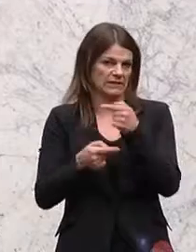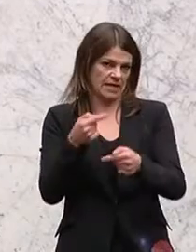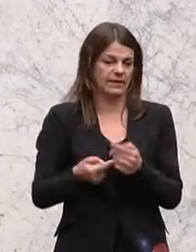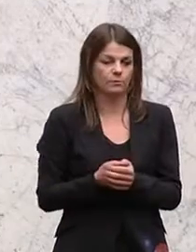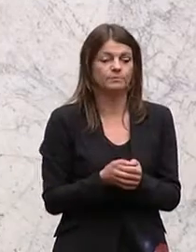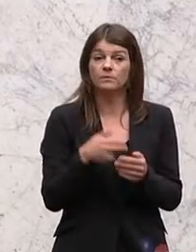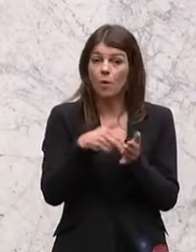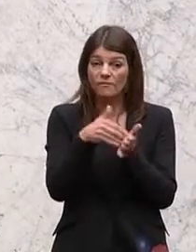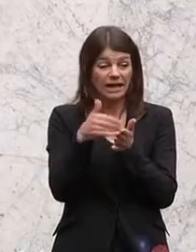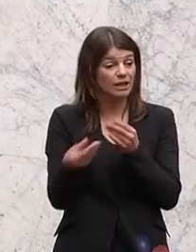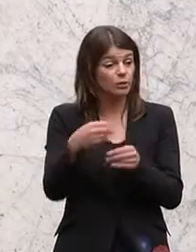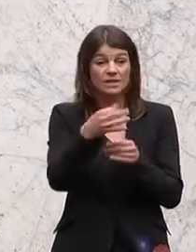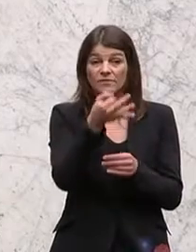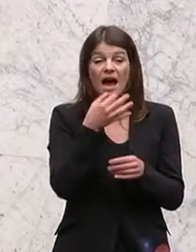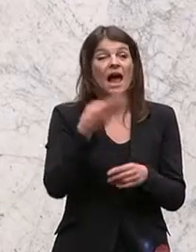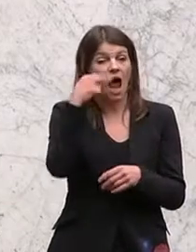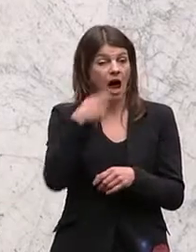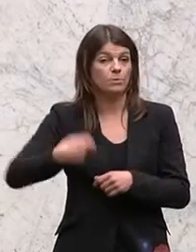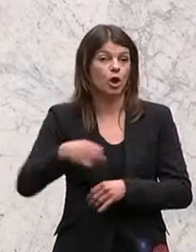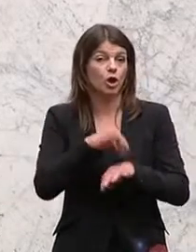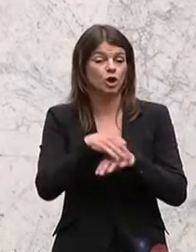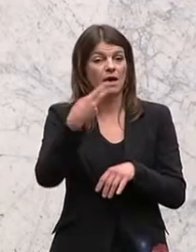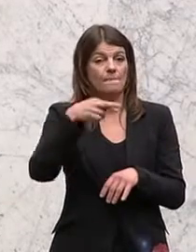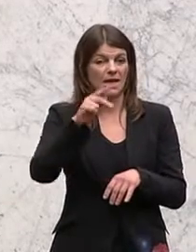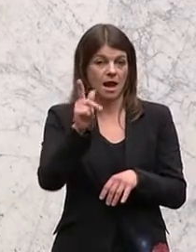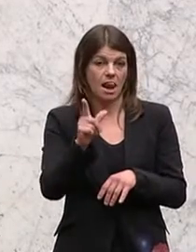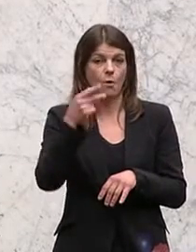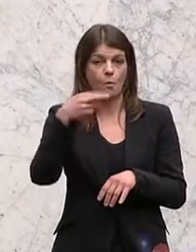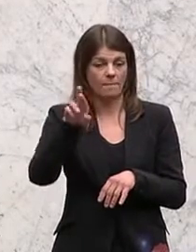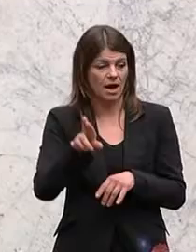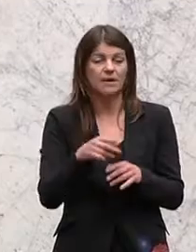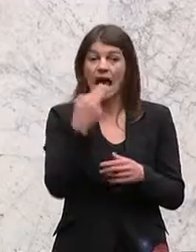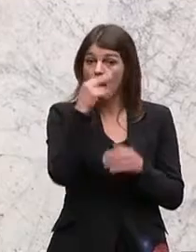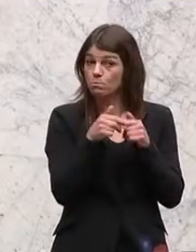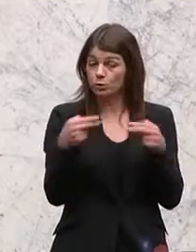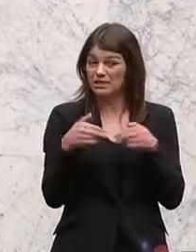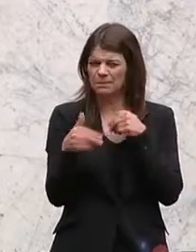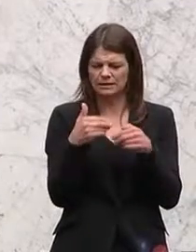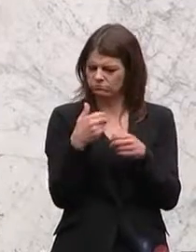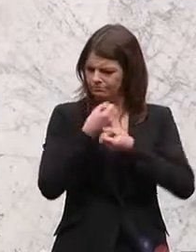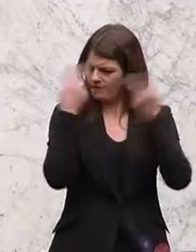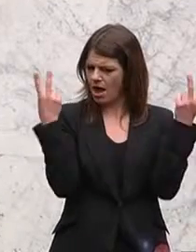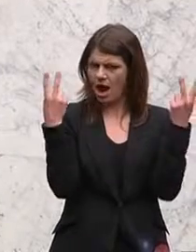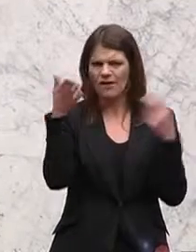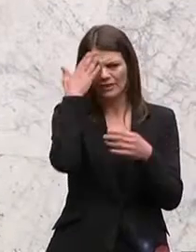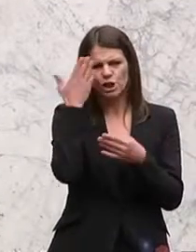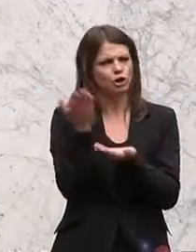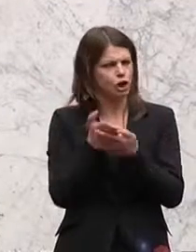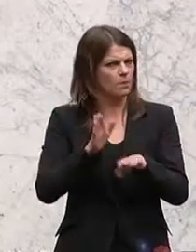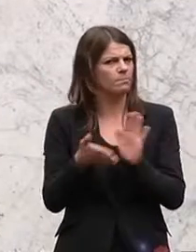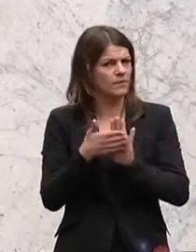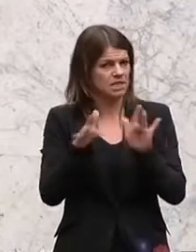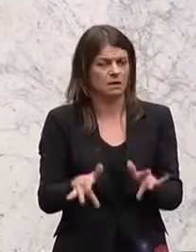Weitere Zusatzfrage, Herr Abgeordneter Dr. Birkelhuber. Danke. Herr Bundesminister, es ist zweifelsfrei wissenschaftlich